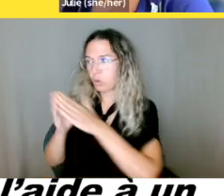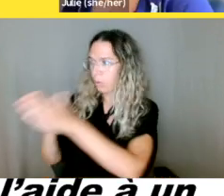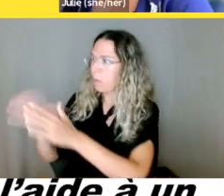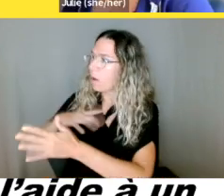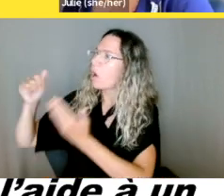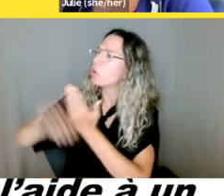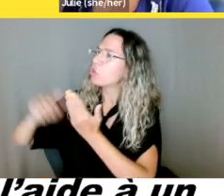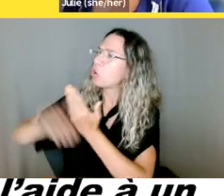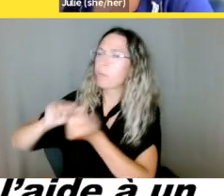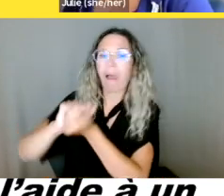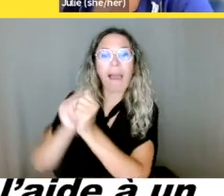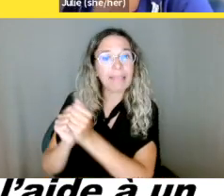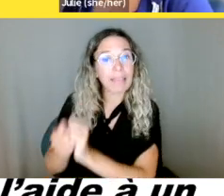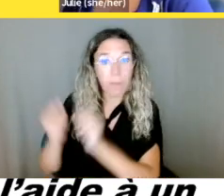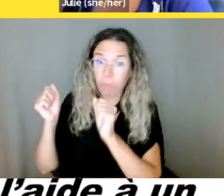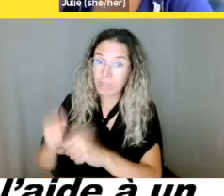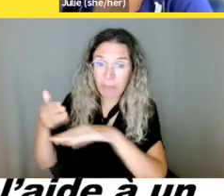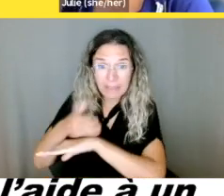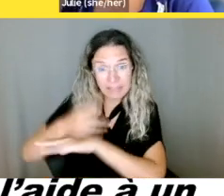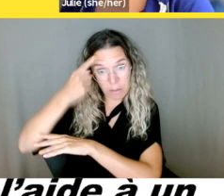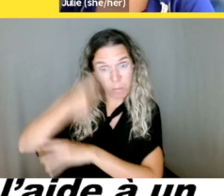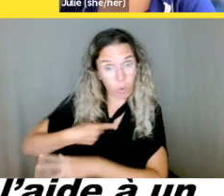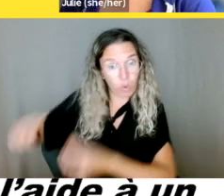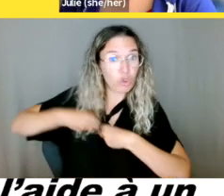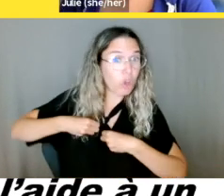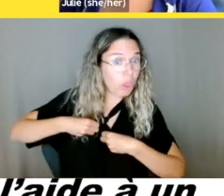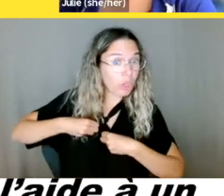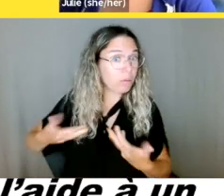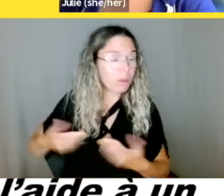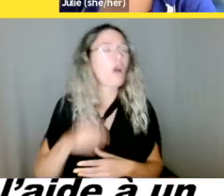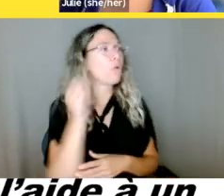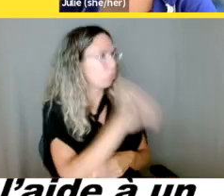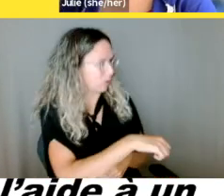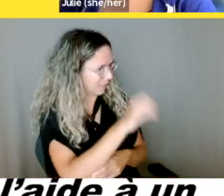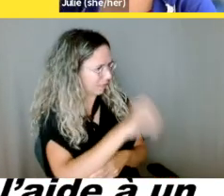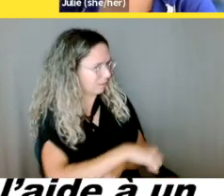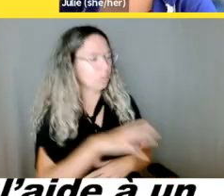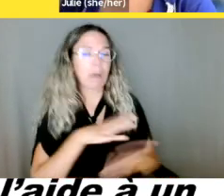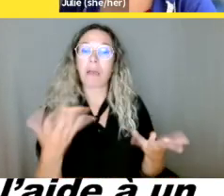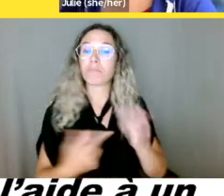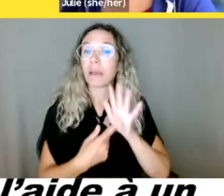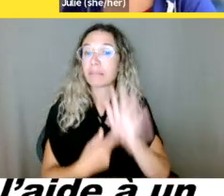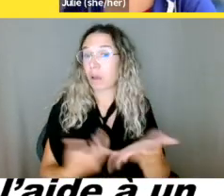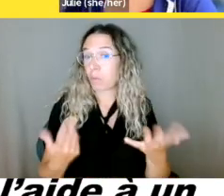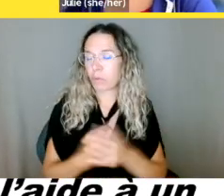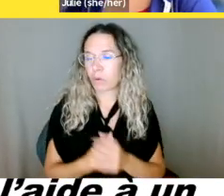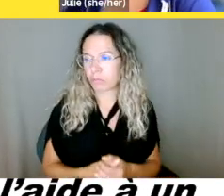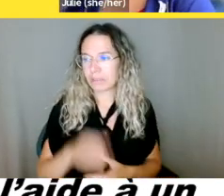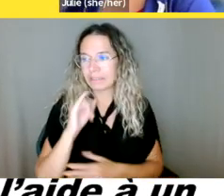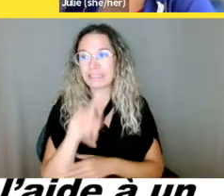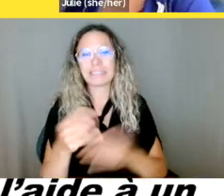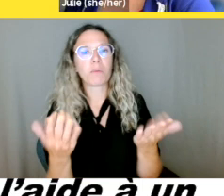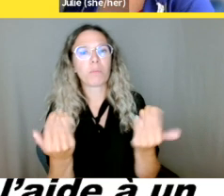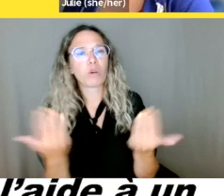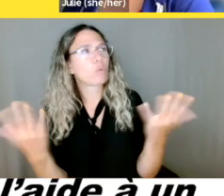mais mettons que vous avez besoin de... Vous êtes présenté avec un formulaire qui avait